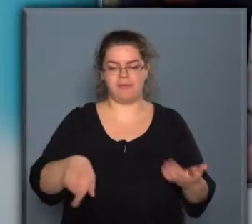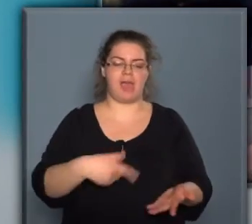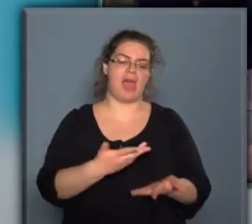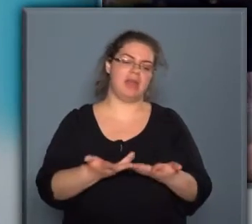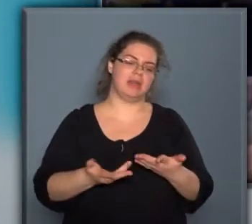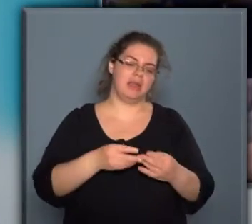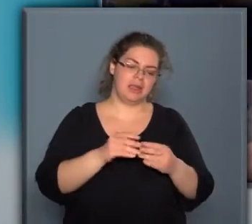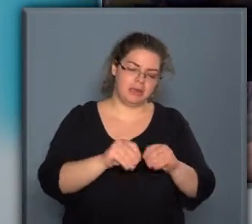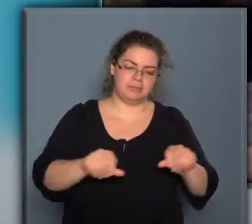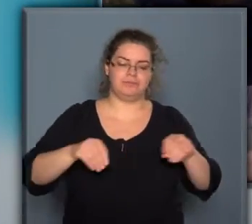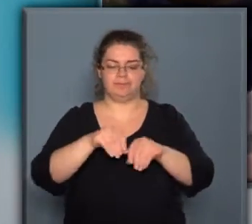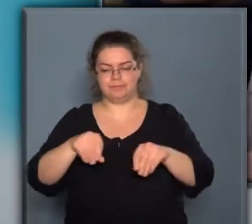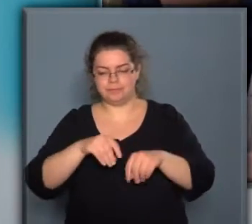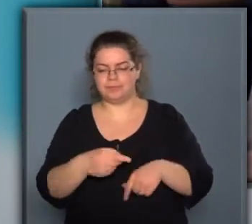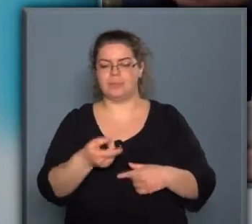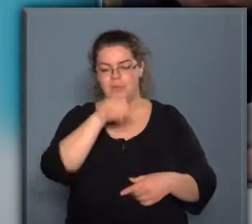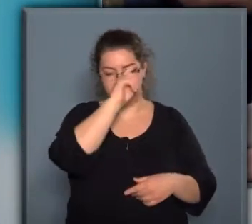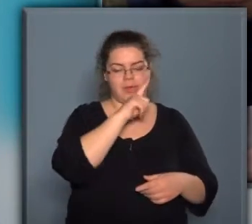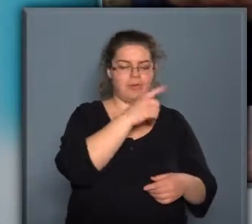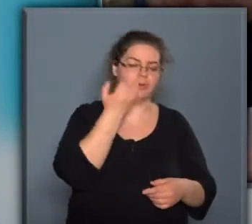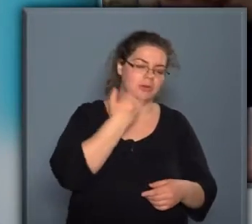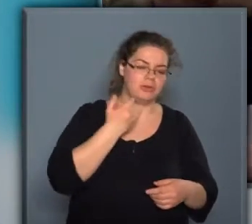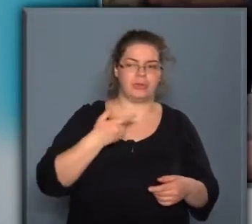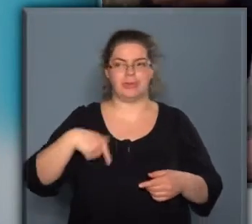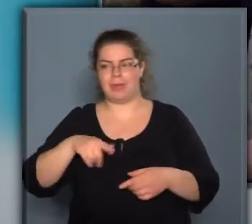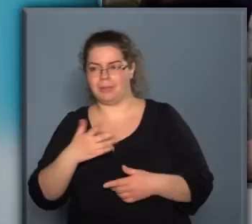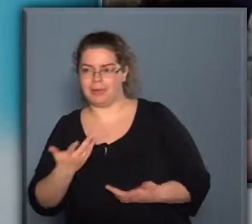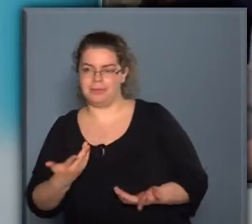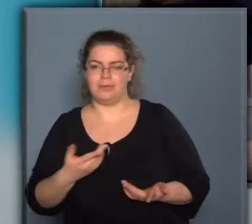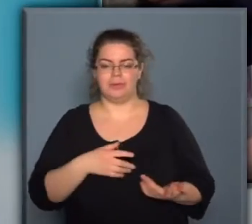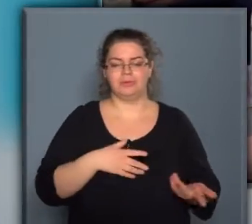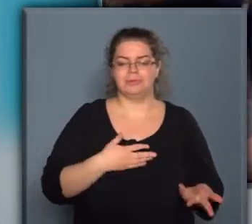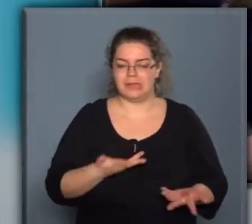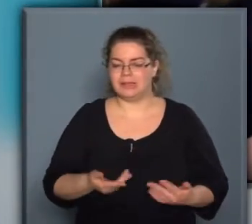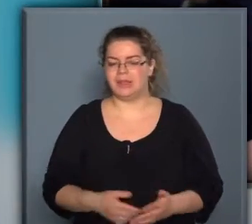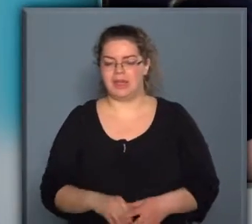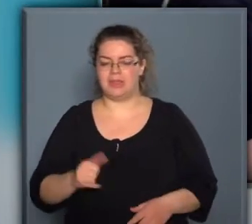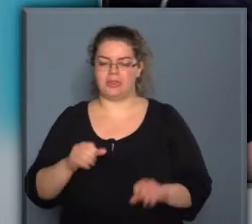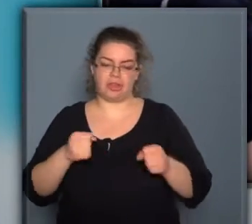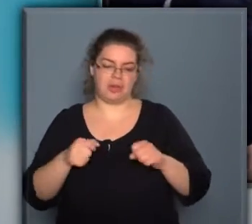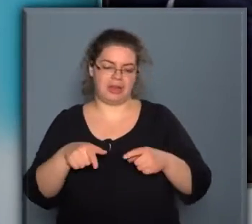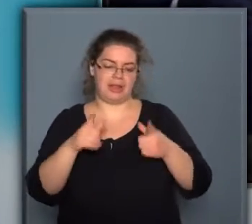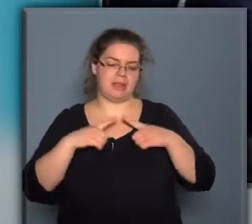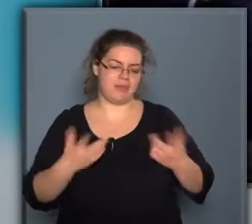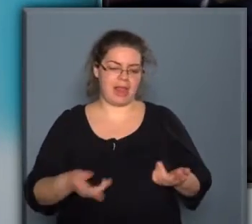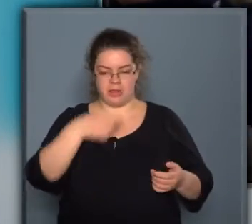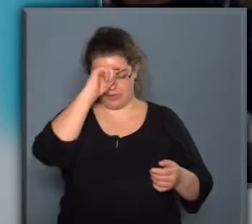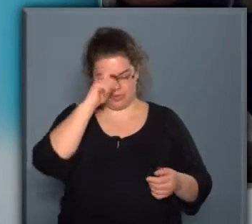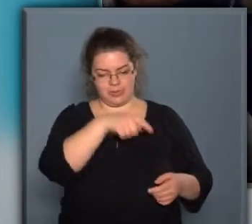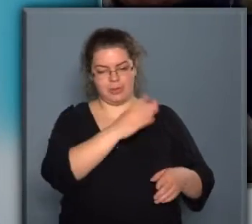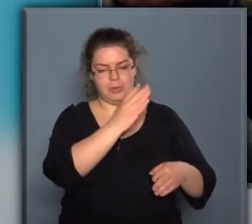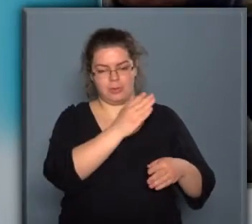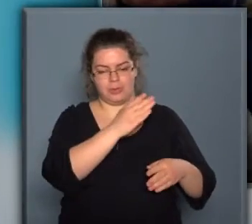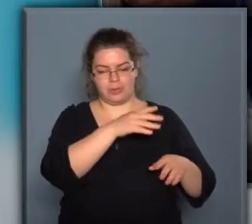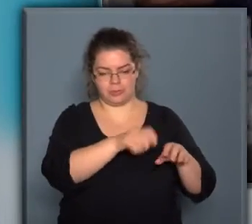ízesíteni a fiúk fognak, kóstolni mi fogunk. Úgyhogy gyakorlatilag a felállás ez, hogy a fiúk